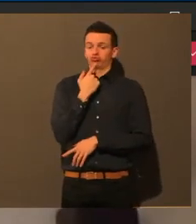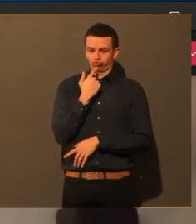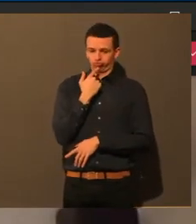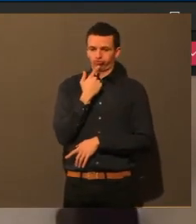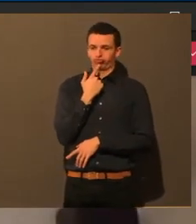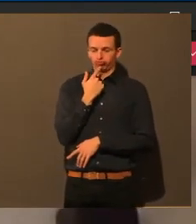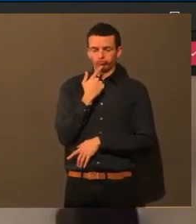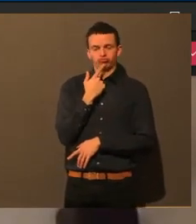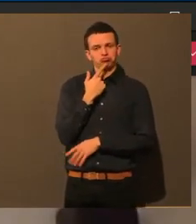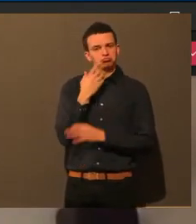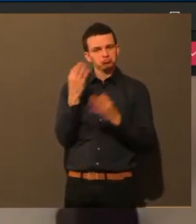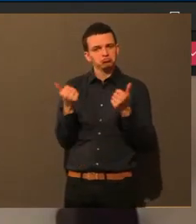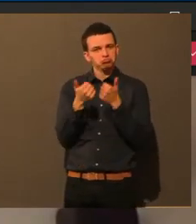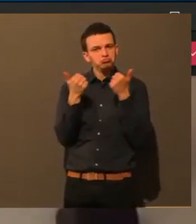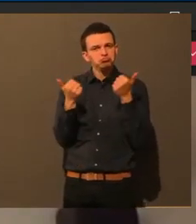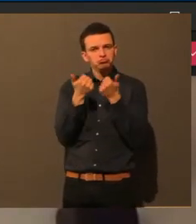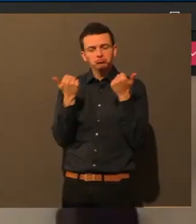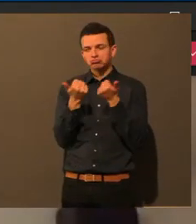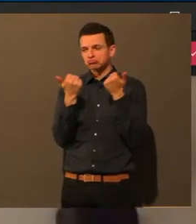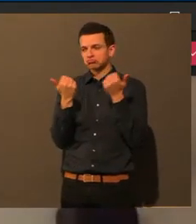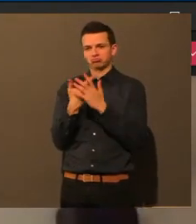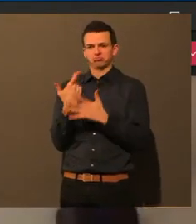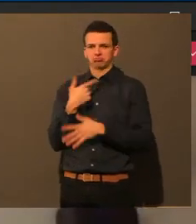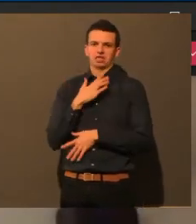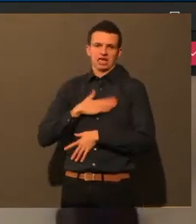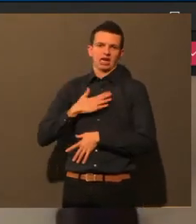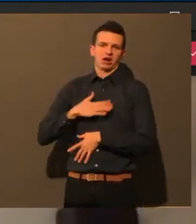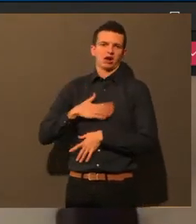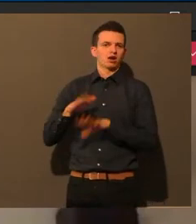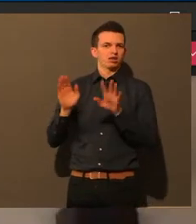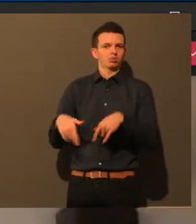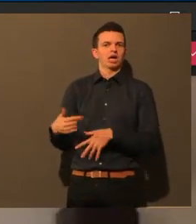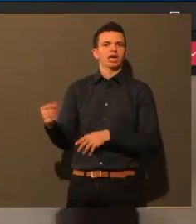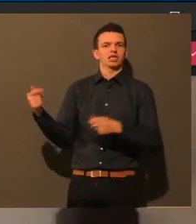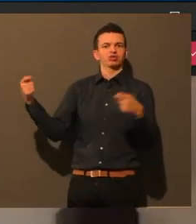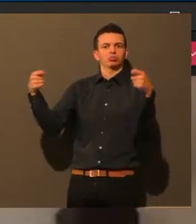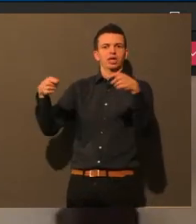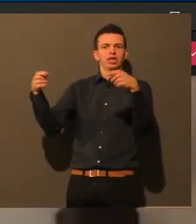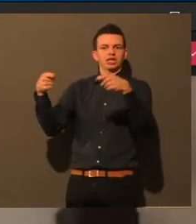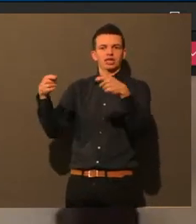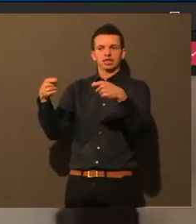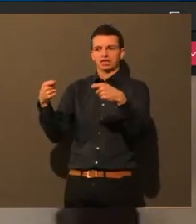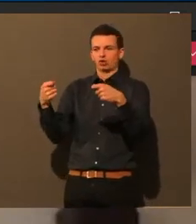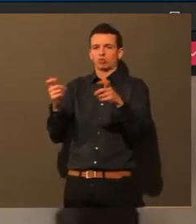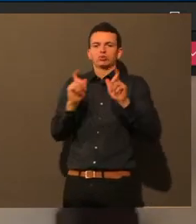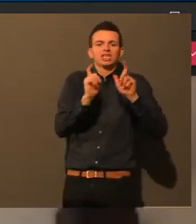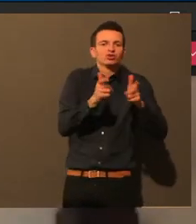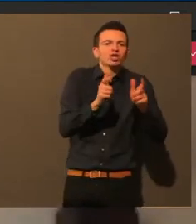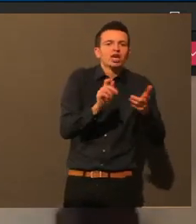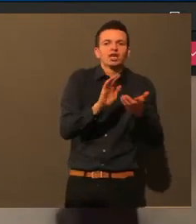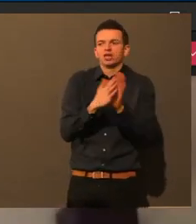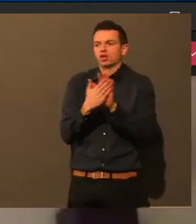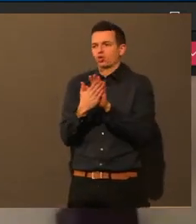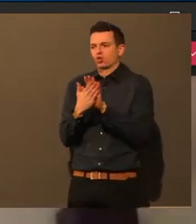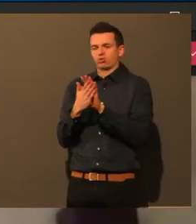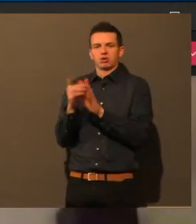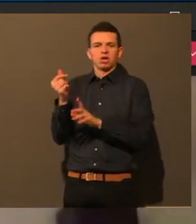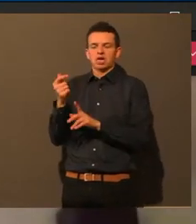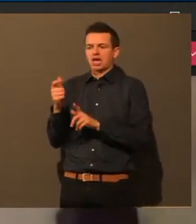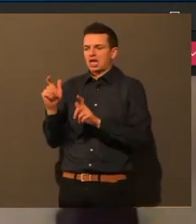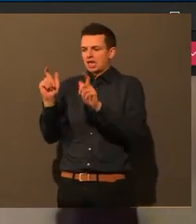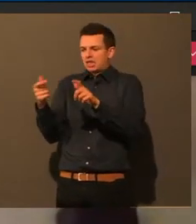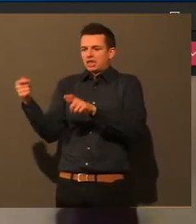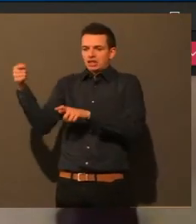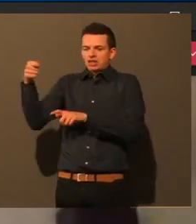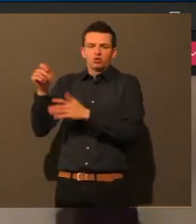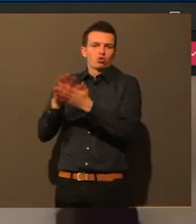wenn es nur ein finanzieller Obolus ist, wo wir dann hingehen und sagen, okay, dann kaufen wir eben noch ein paar Mandarinen und ein bisschen Schokolade und